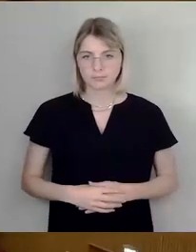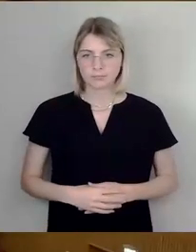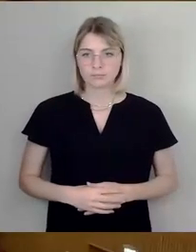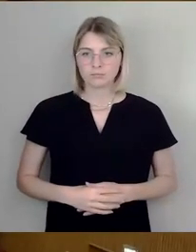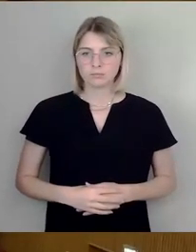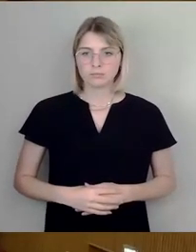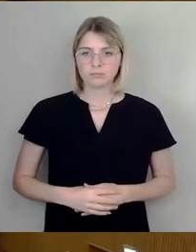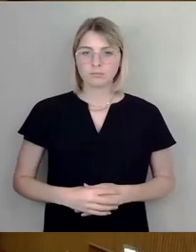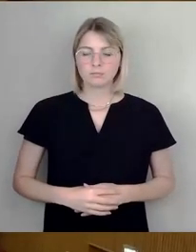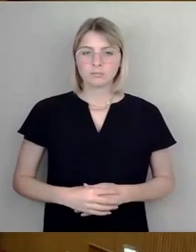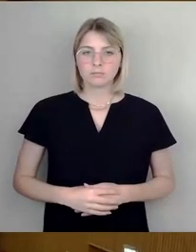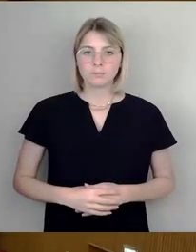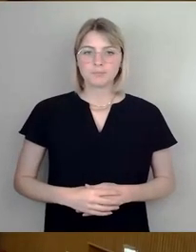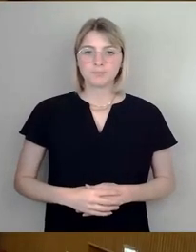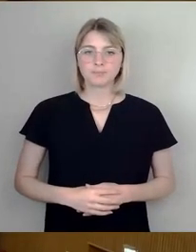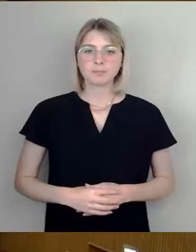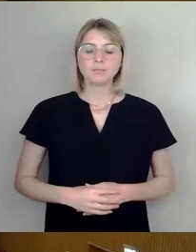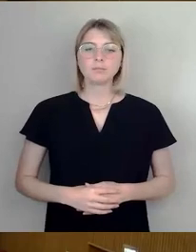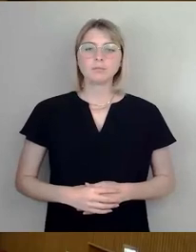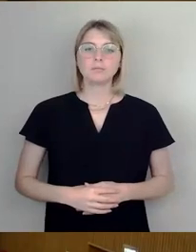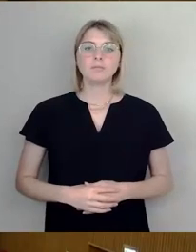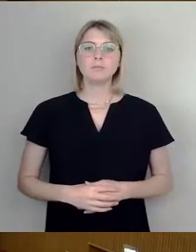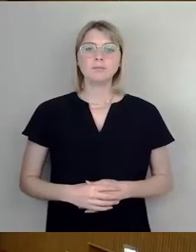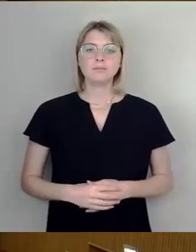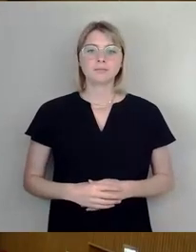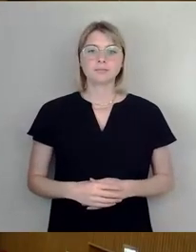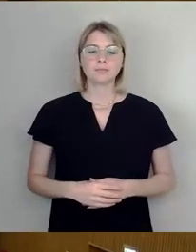Dann machen wir weiter mit der Linksfraktion. André Scholbach, bitte.